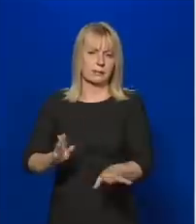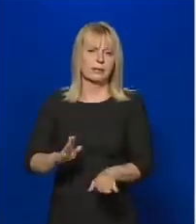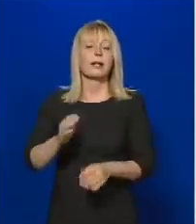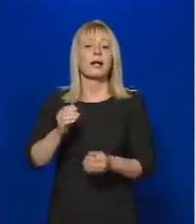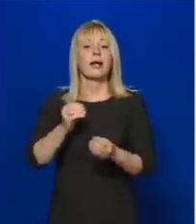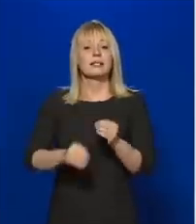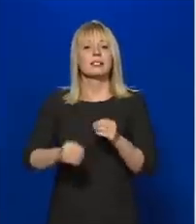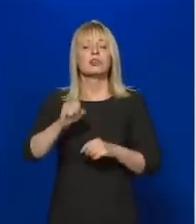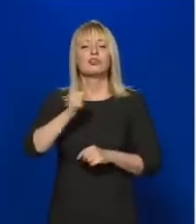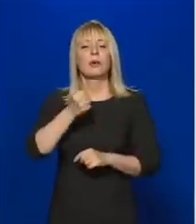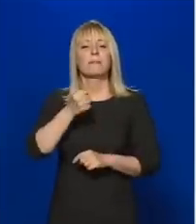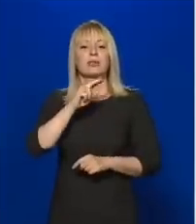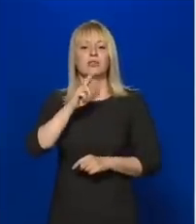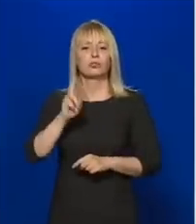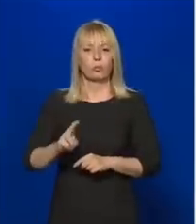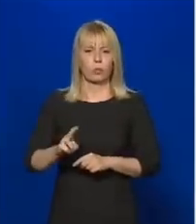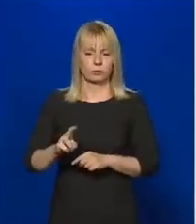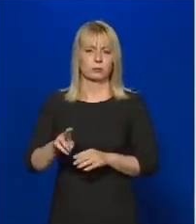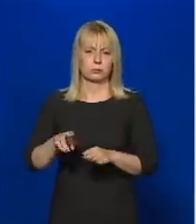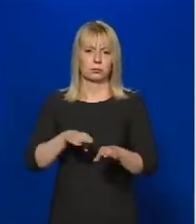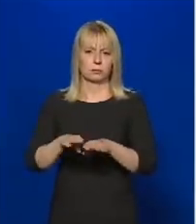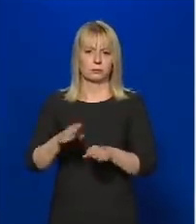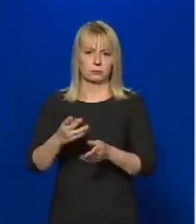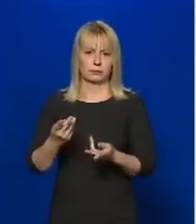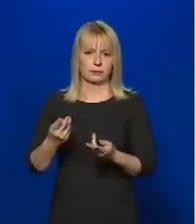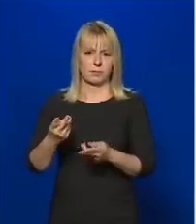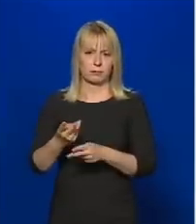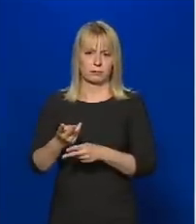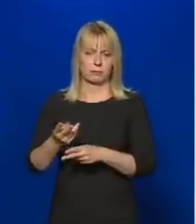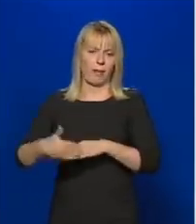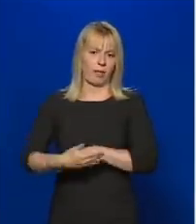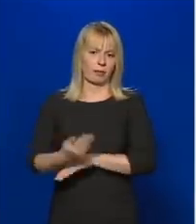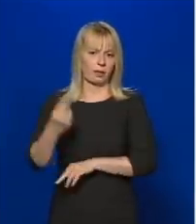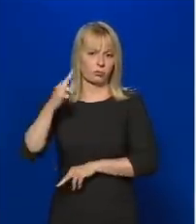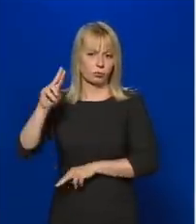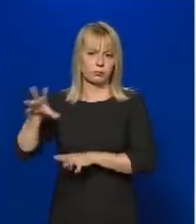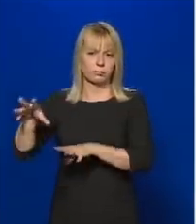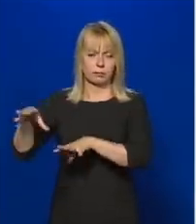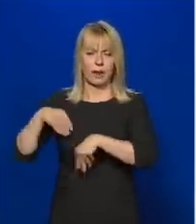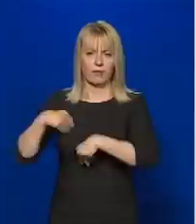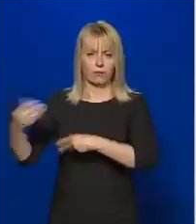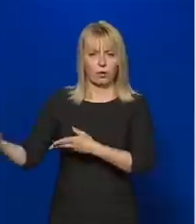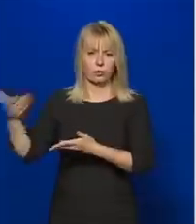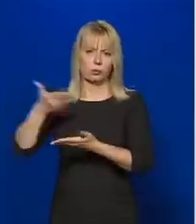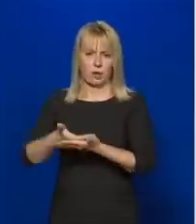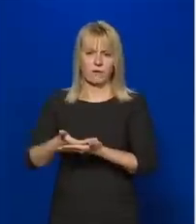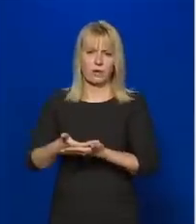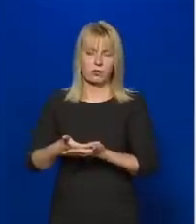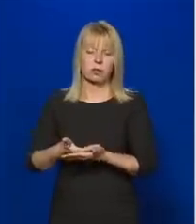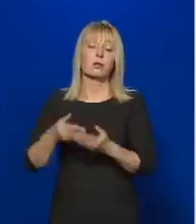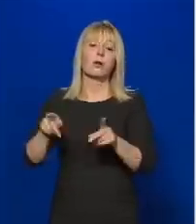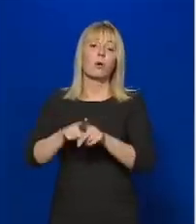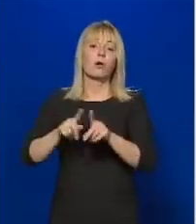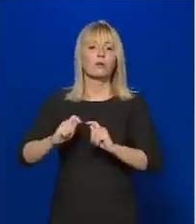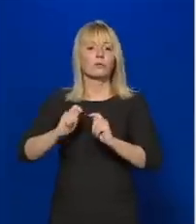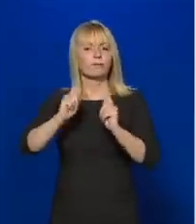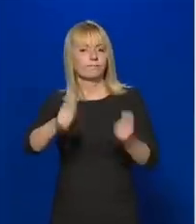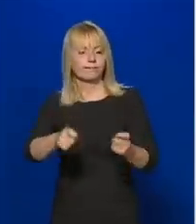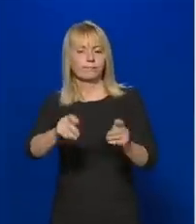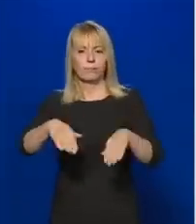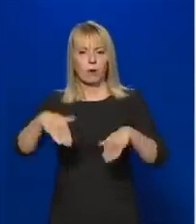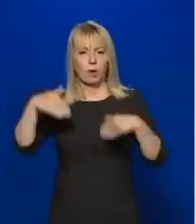Zsolt miniszternök helyettes úr javaslatára ezt mi elfogadtuk, és olyan módosító indítványt fogunk az országgyűlés elébe nyújtani, ami